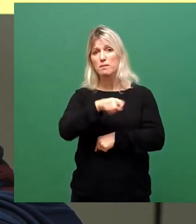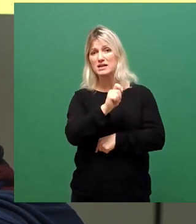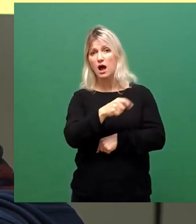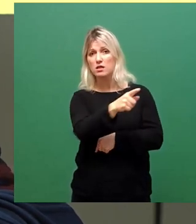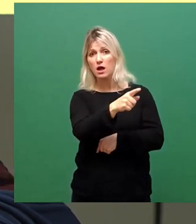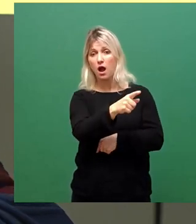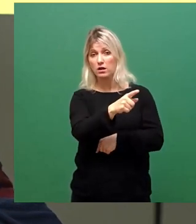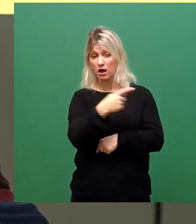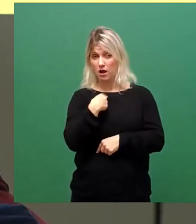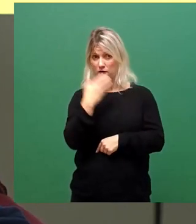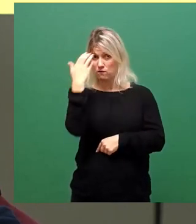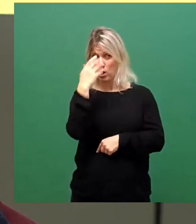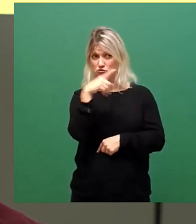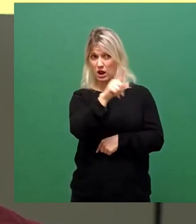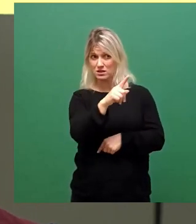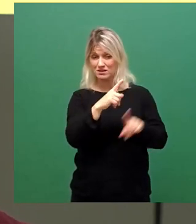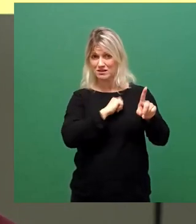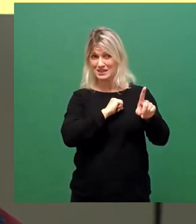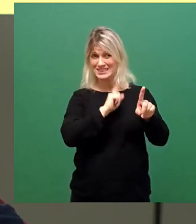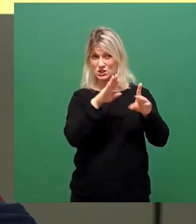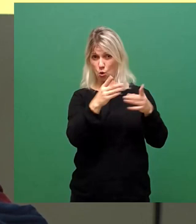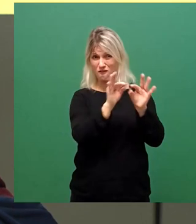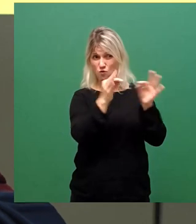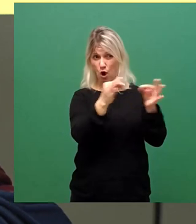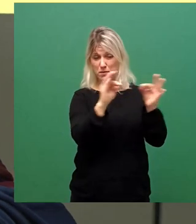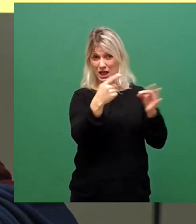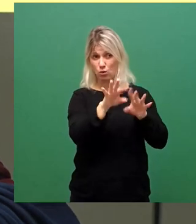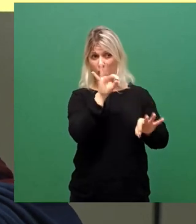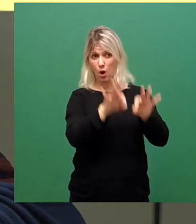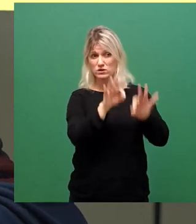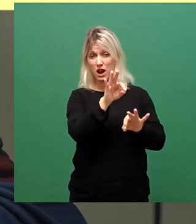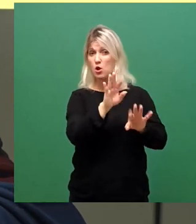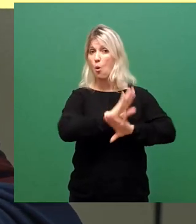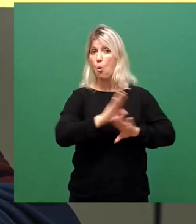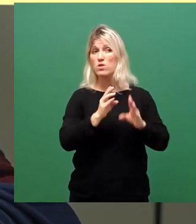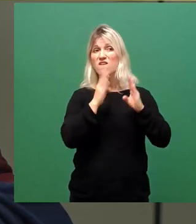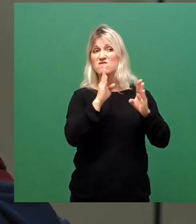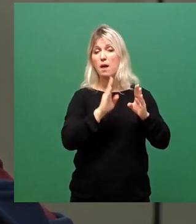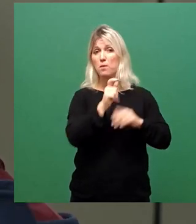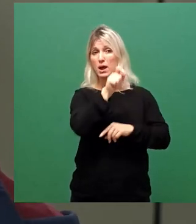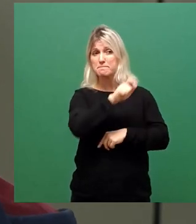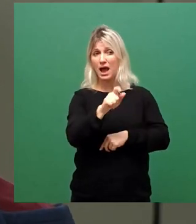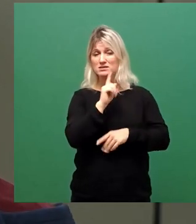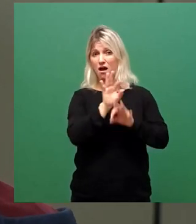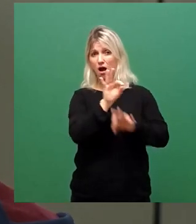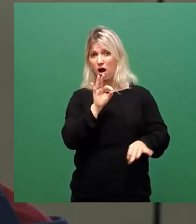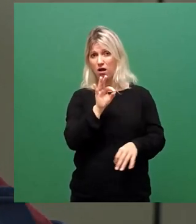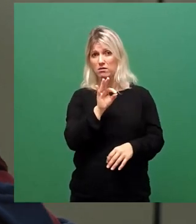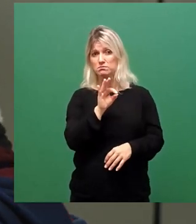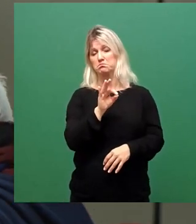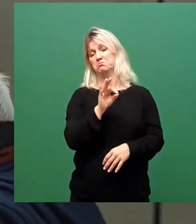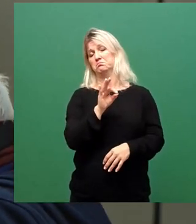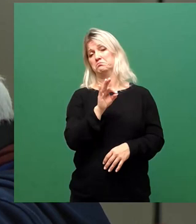der Oberbürgermeister eine solche Formulierung wählt, ohne den zuständigen Fachbürgermeister, der ja vermutlich auch Ihrer